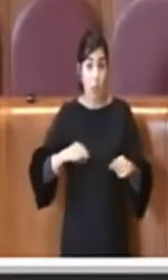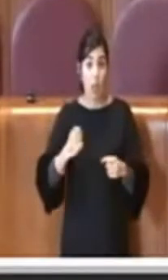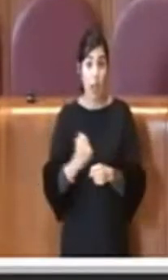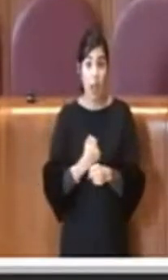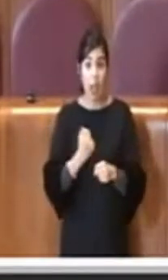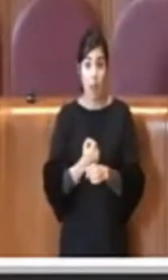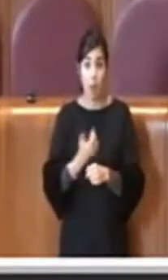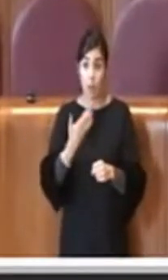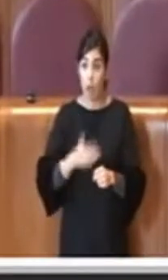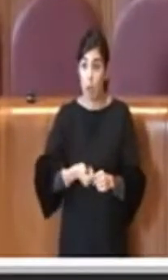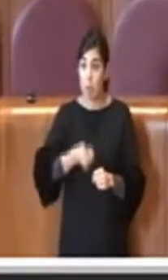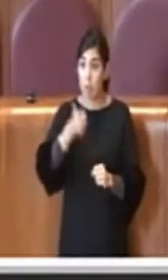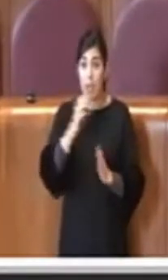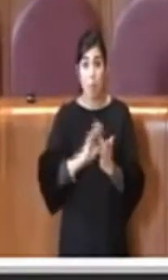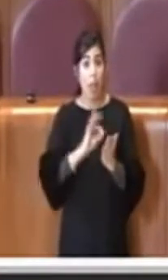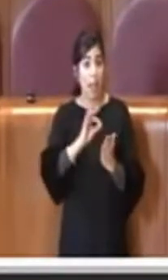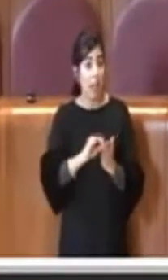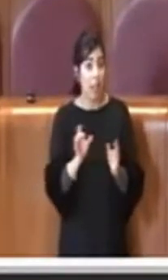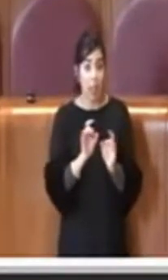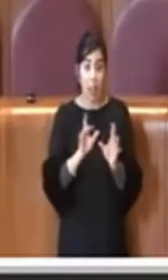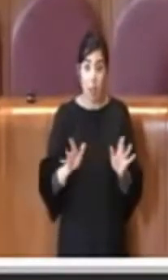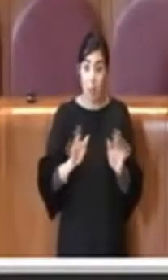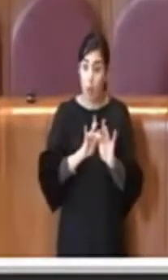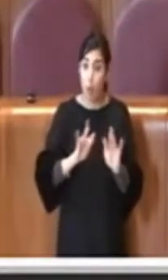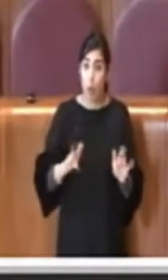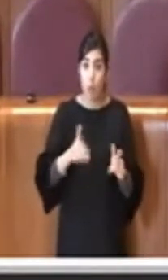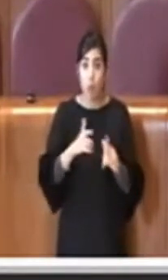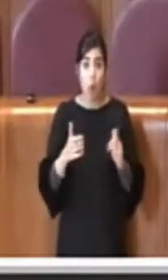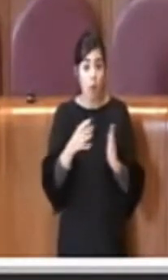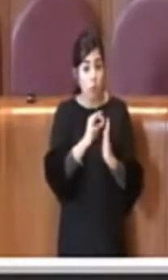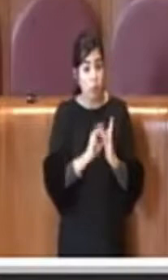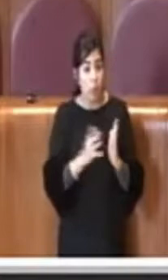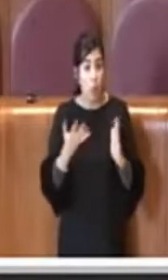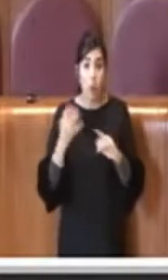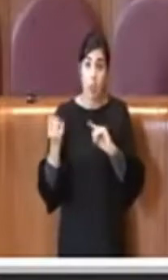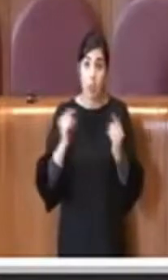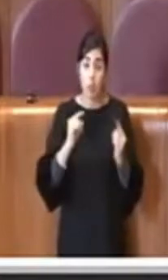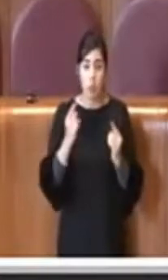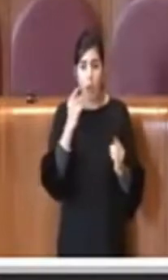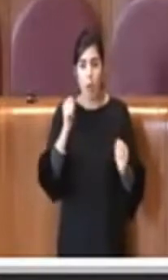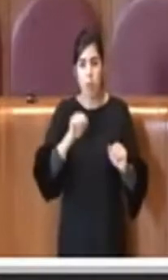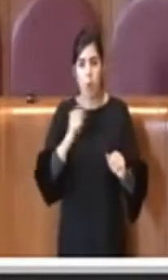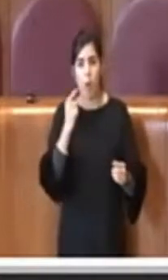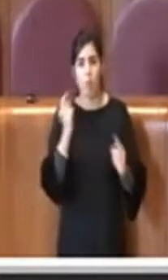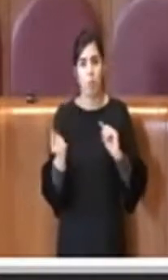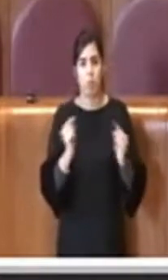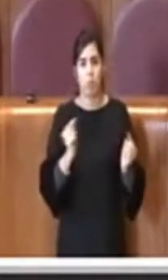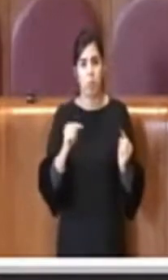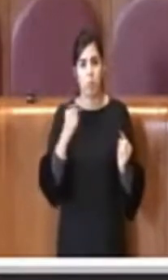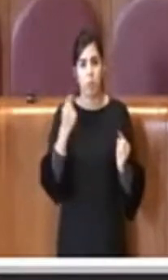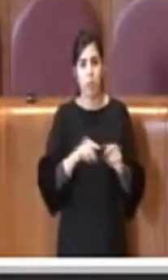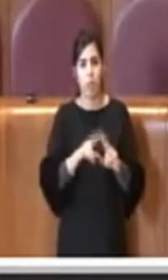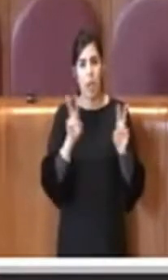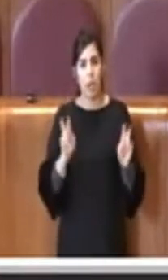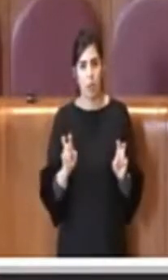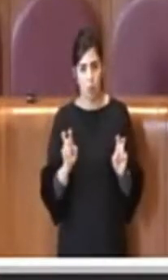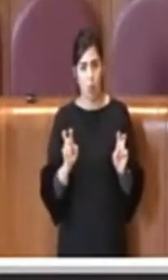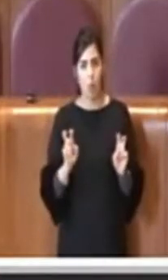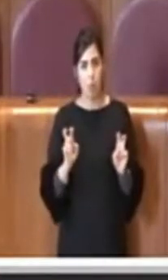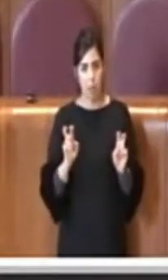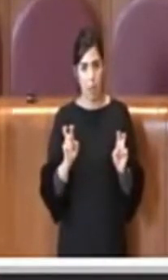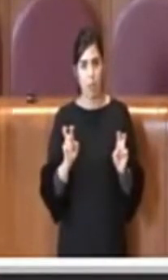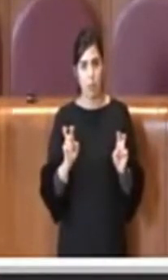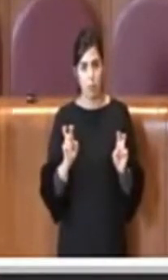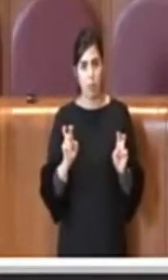libera, per riprendere i lavori che sono stati già avviati con le